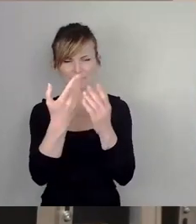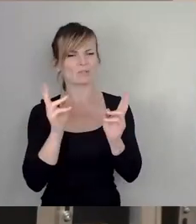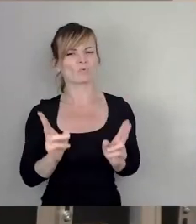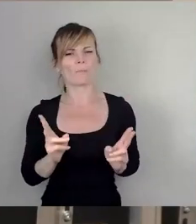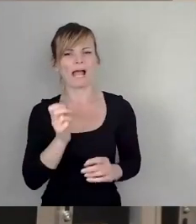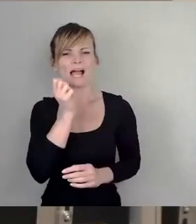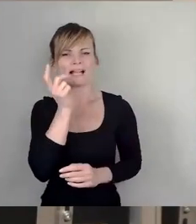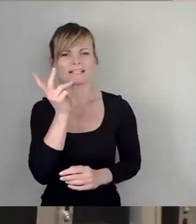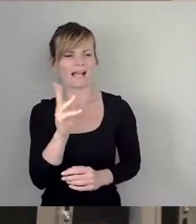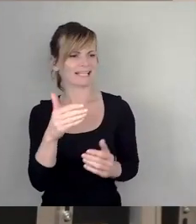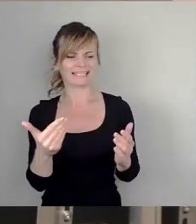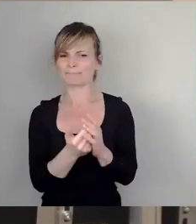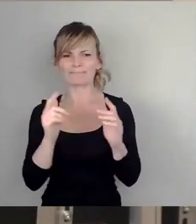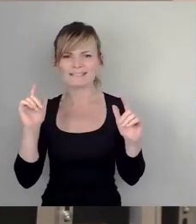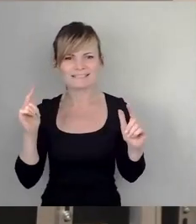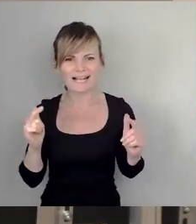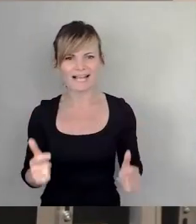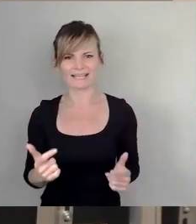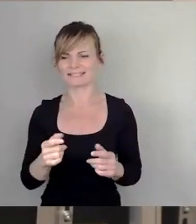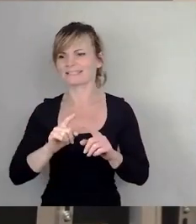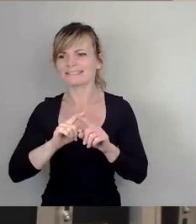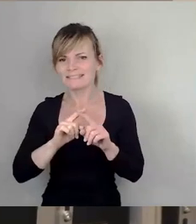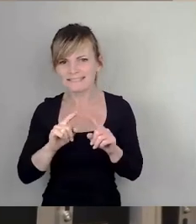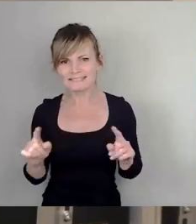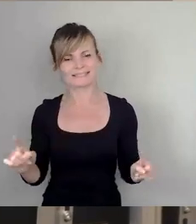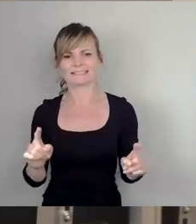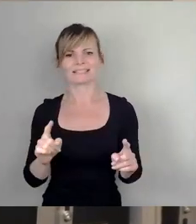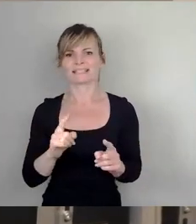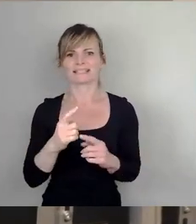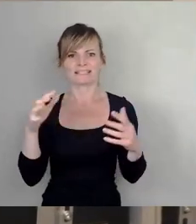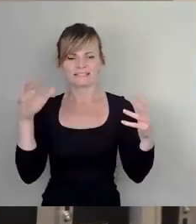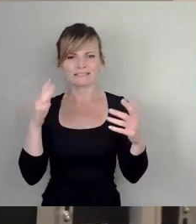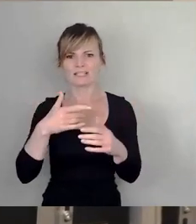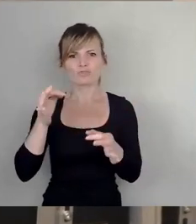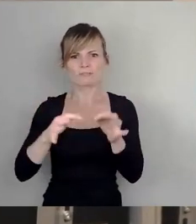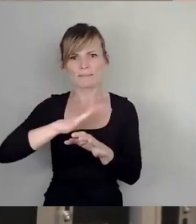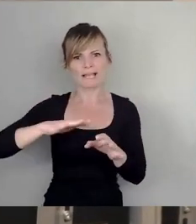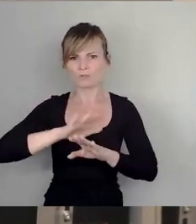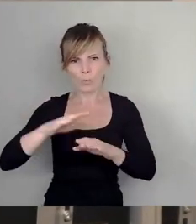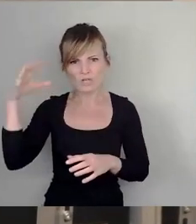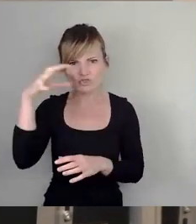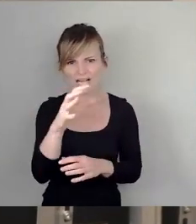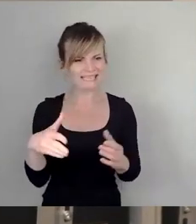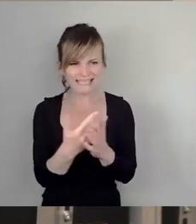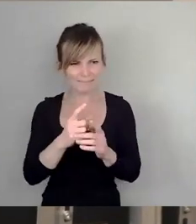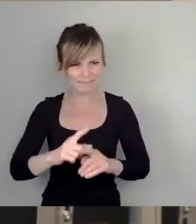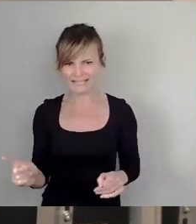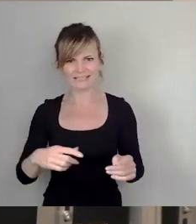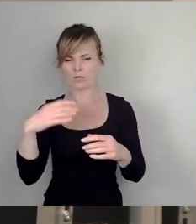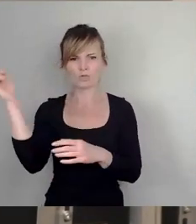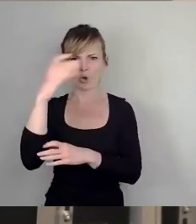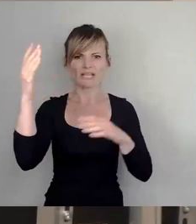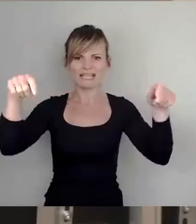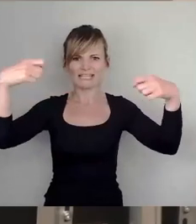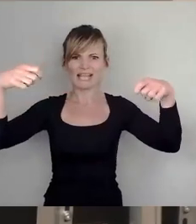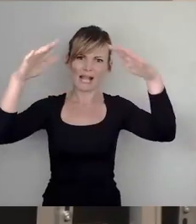zum Teil keine nicht verschatteten Spielplätze. Da sind überall Sonnensegel. Wenn man in Dresden dann mal fragt, ja,